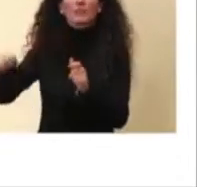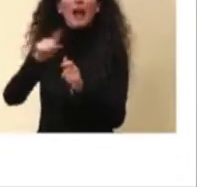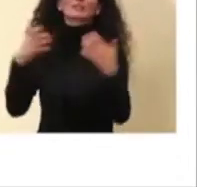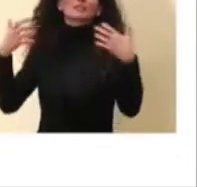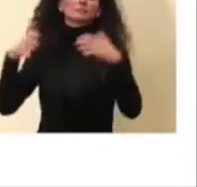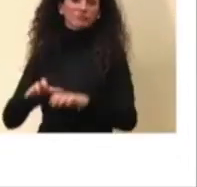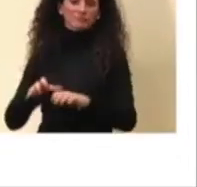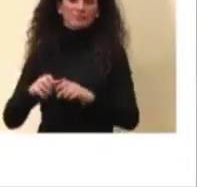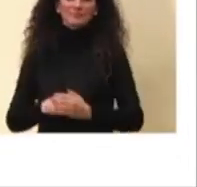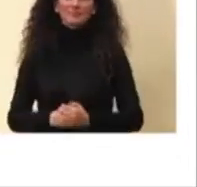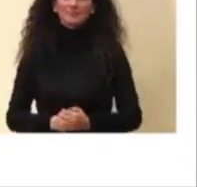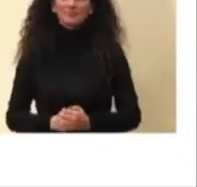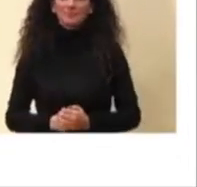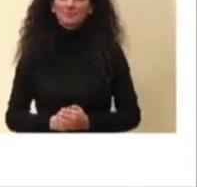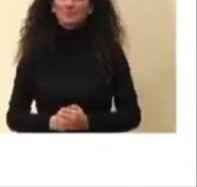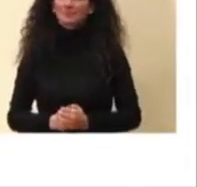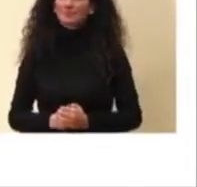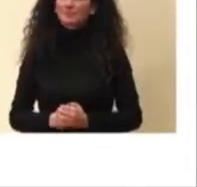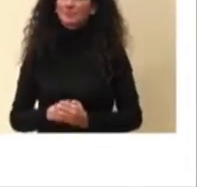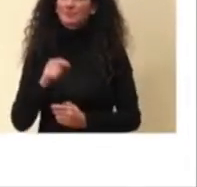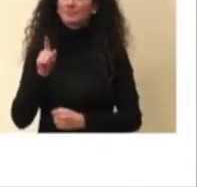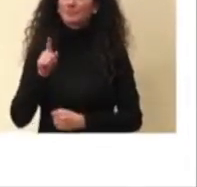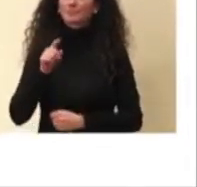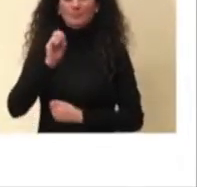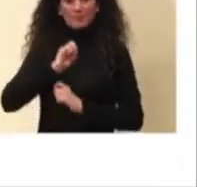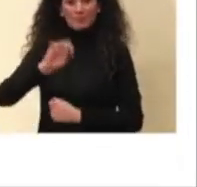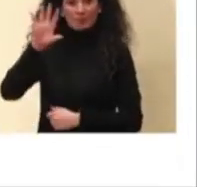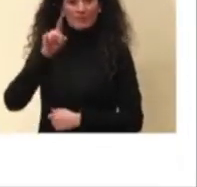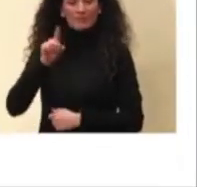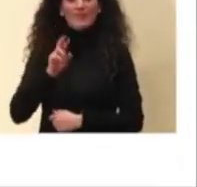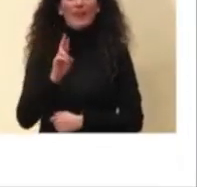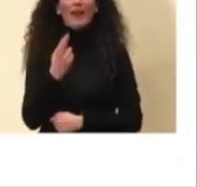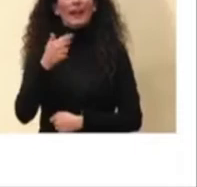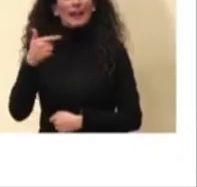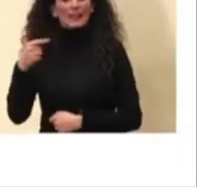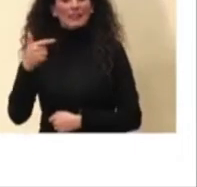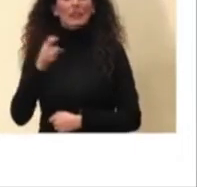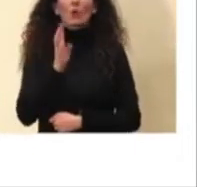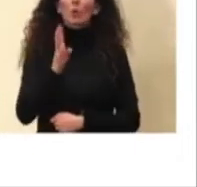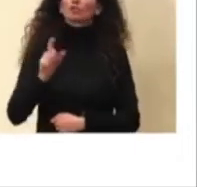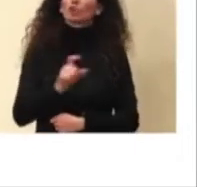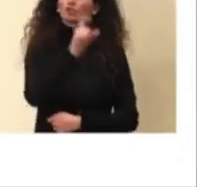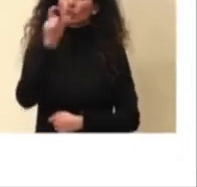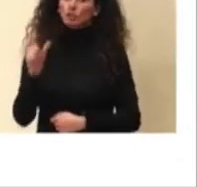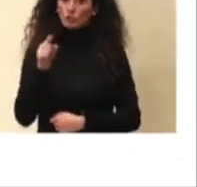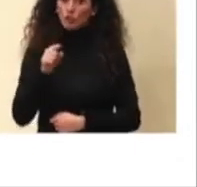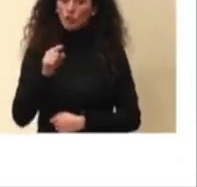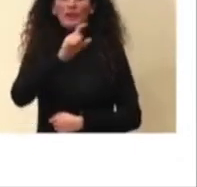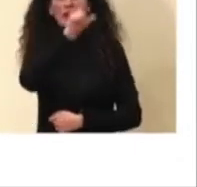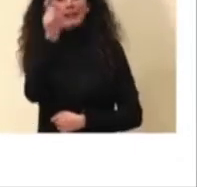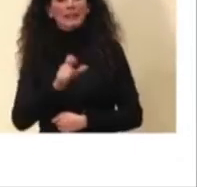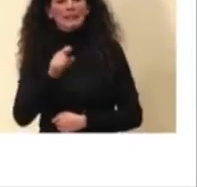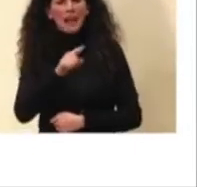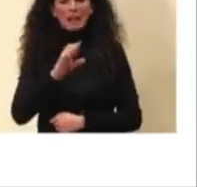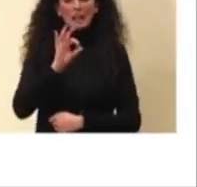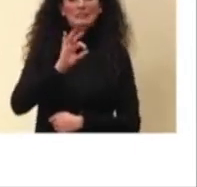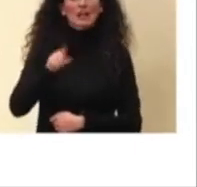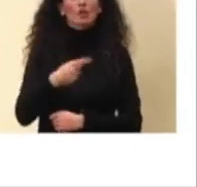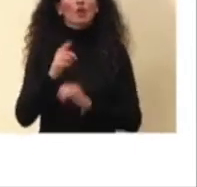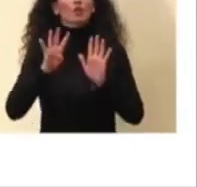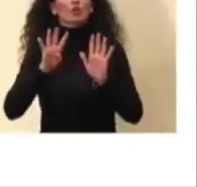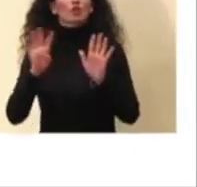circa l'RT, questo è'RT a 14 giorni, vedete che l'Italia si porta a 0,99